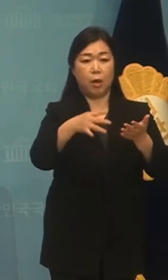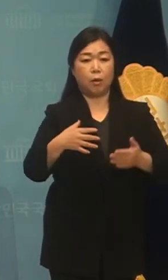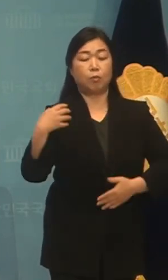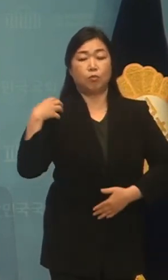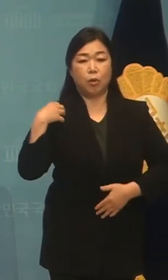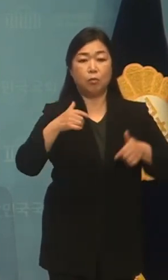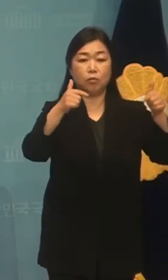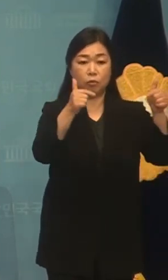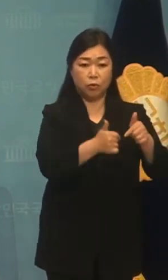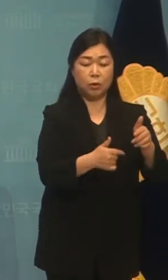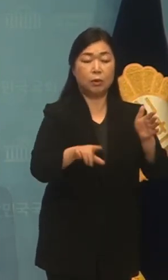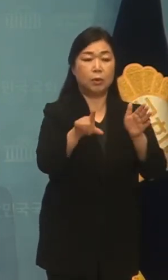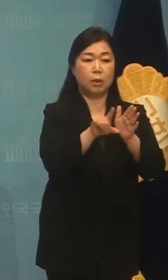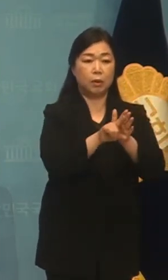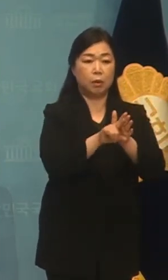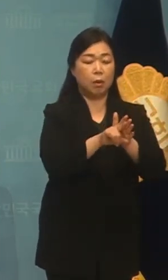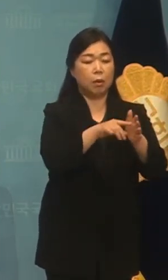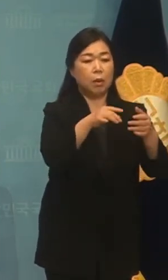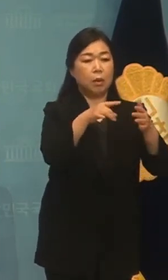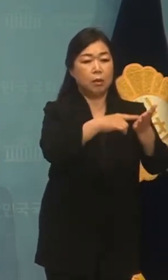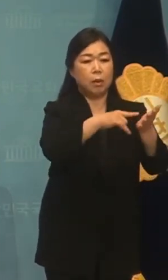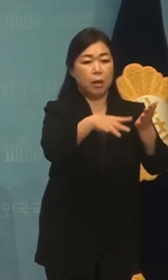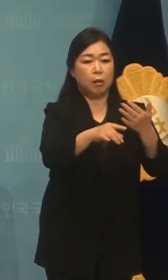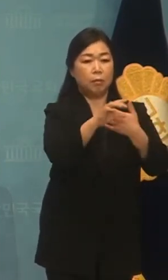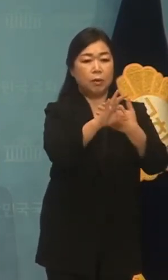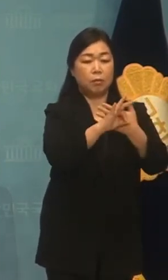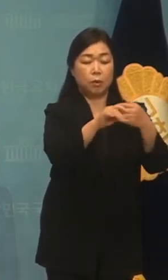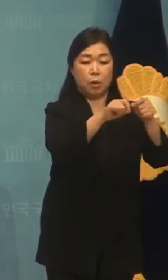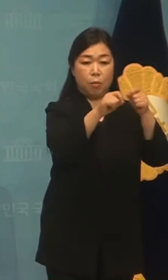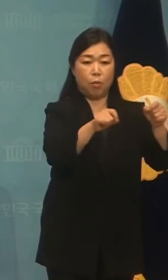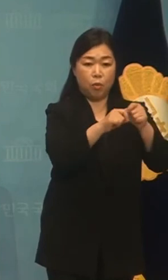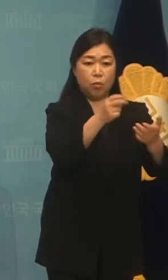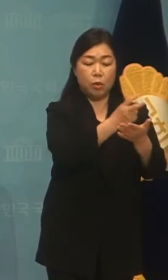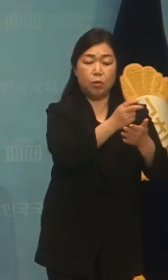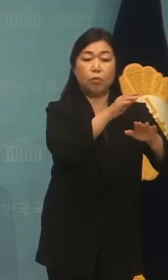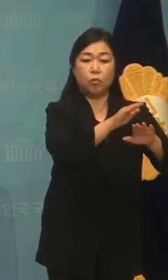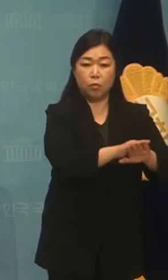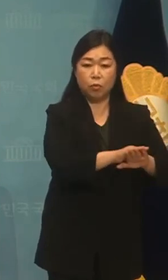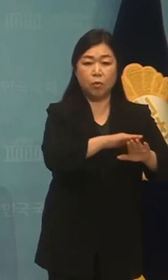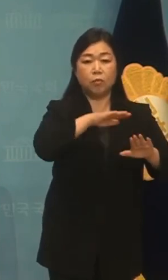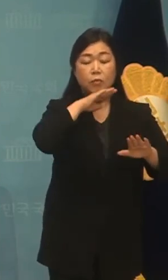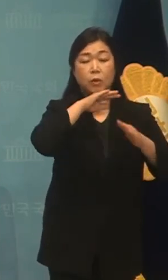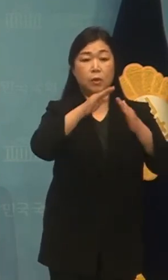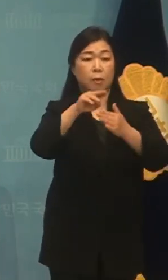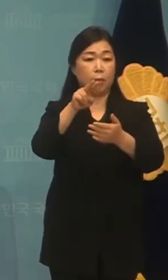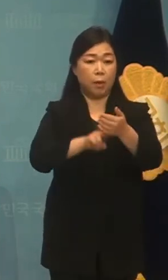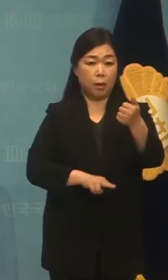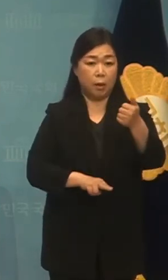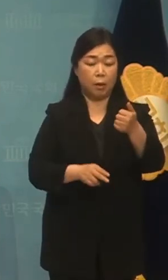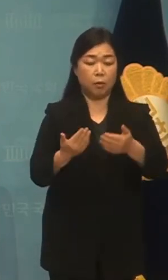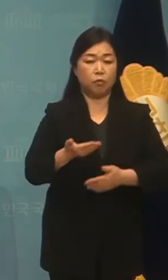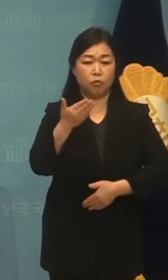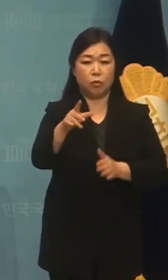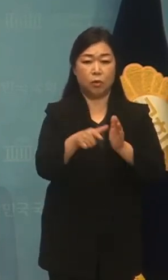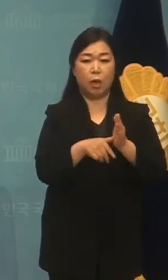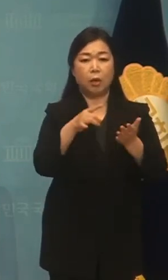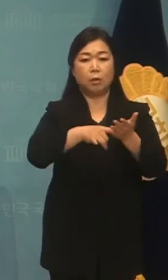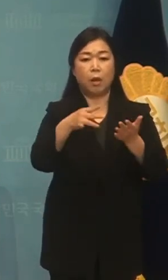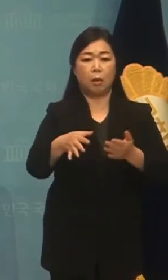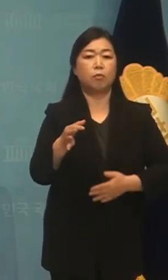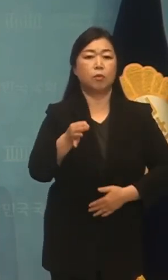과세 이런 제도도 적용하여 이분들이 집을 팔거나 증리할 때 세금을 낼 수 있도록 했습니다.